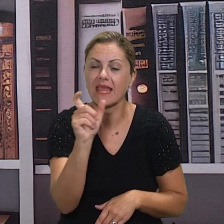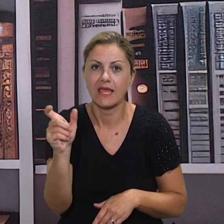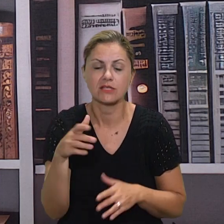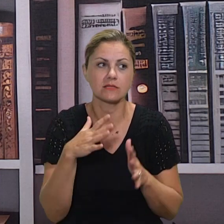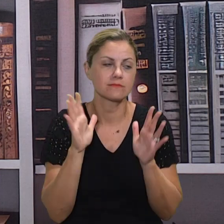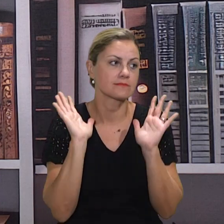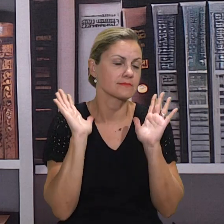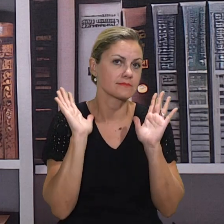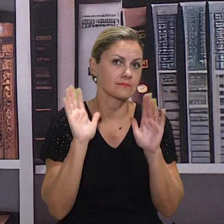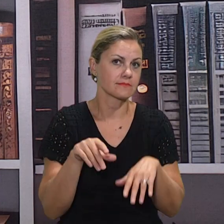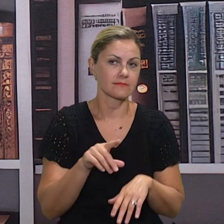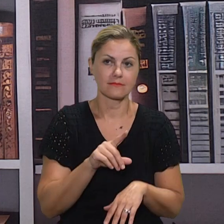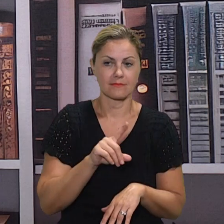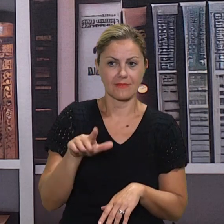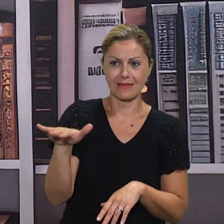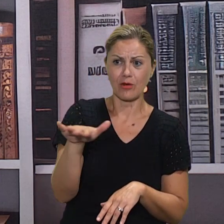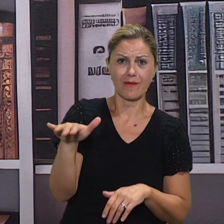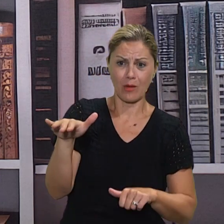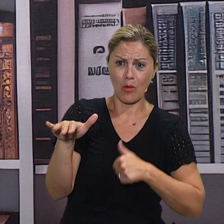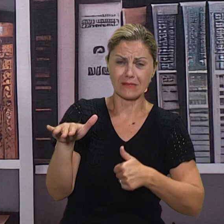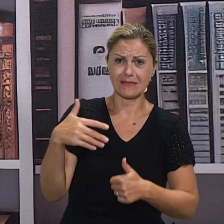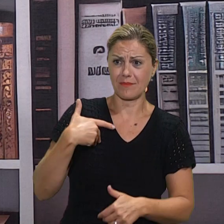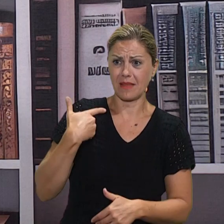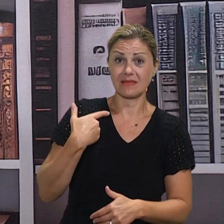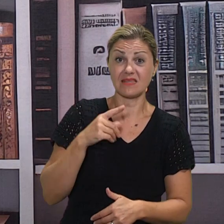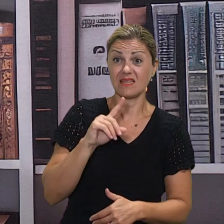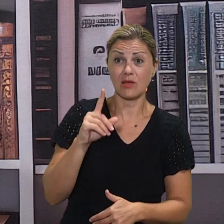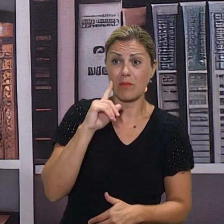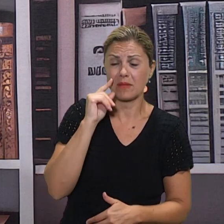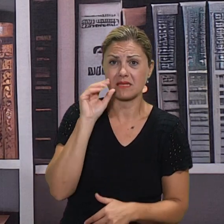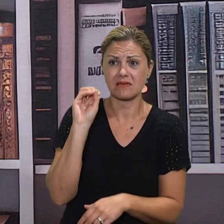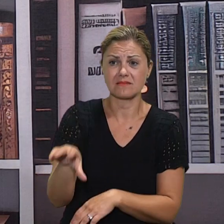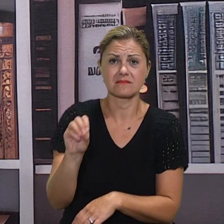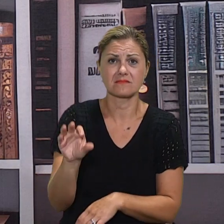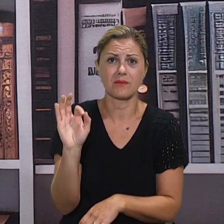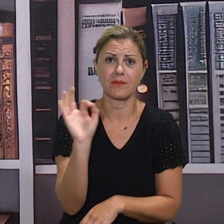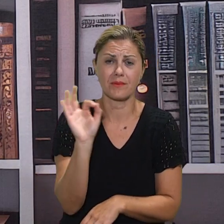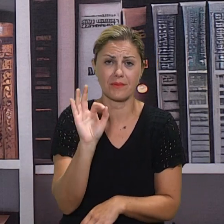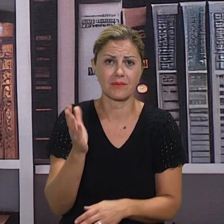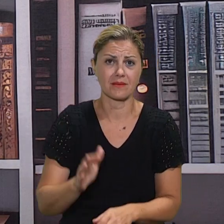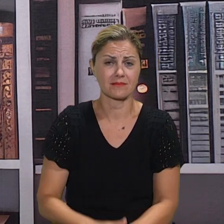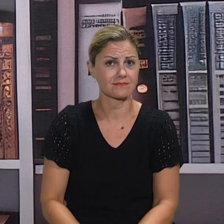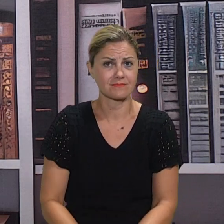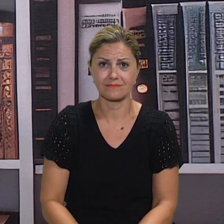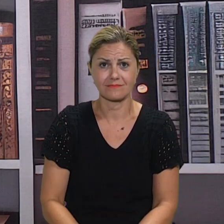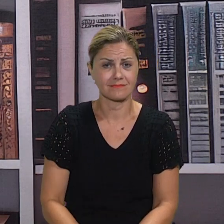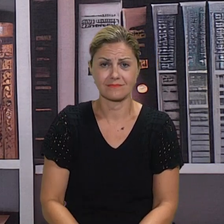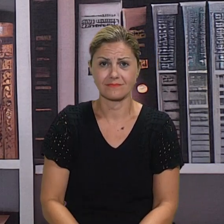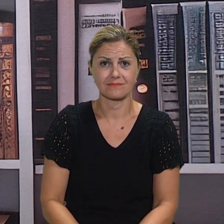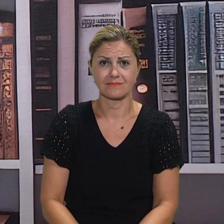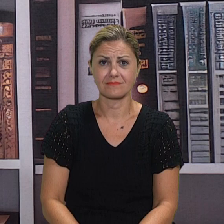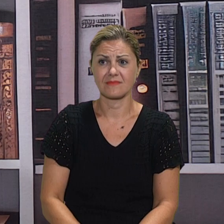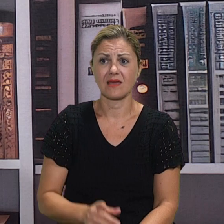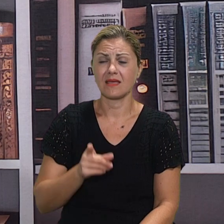govore nije primjeren uopće niti njima, nije primjeren niti njihovim roditeljima, no, nažalost, ne možemo ih odvojiti